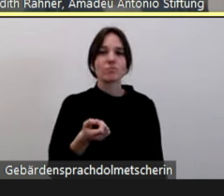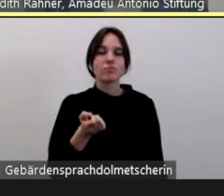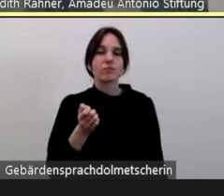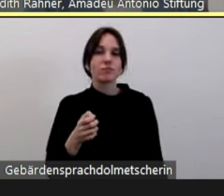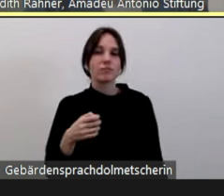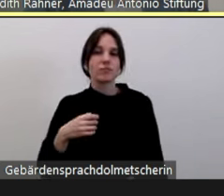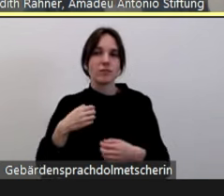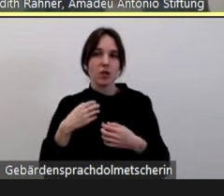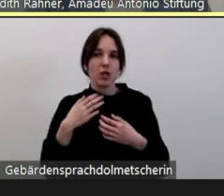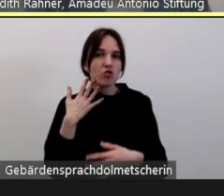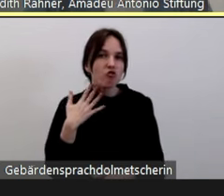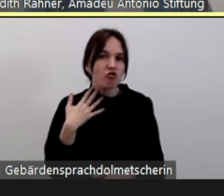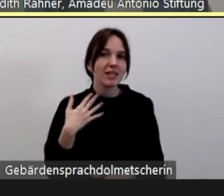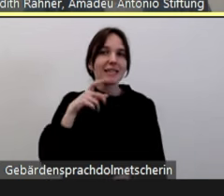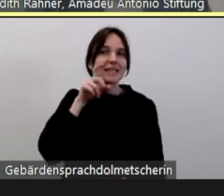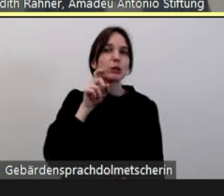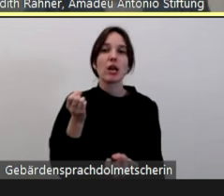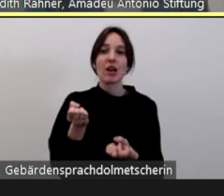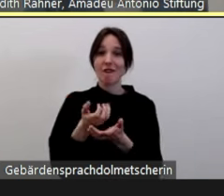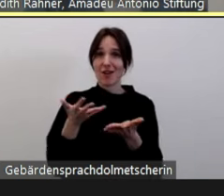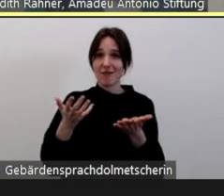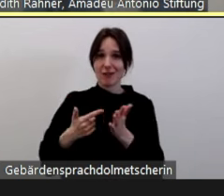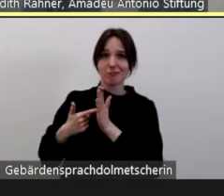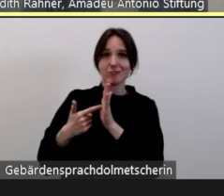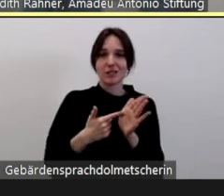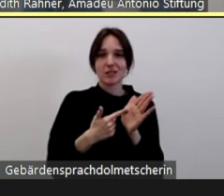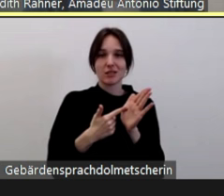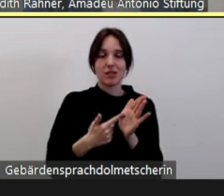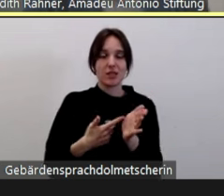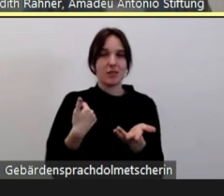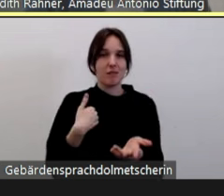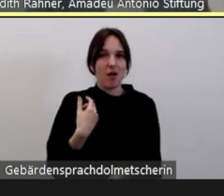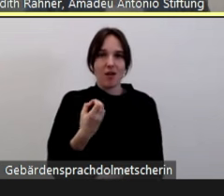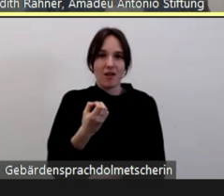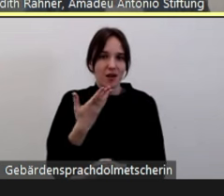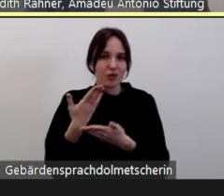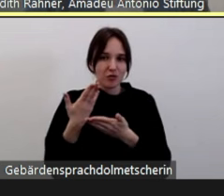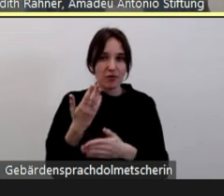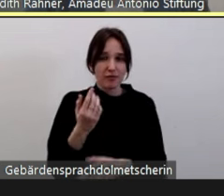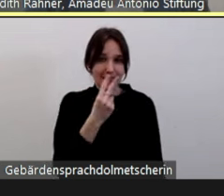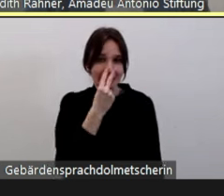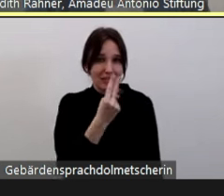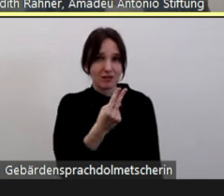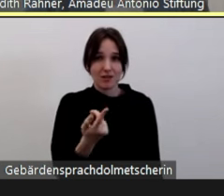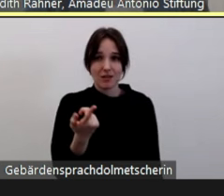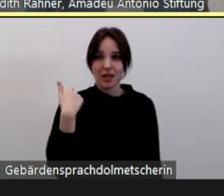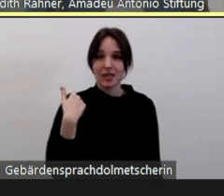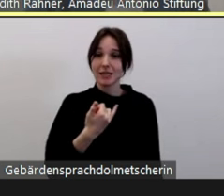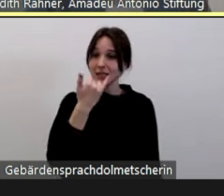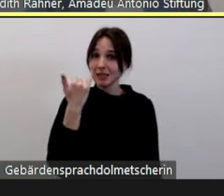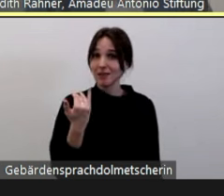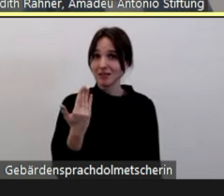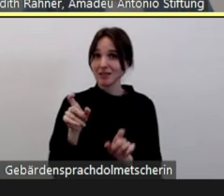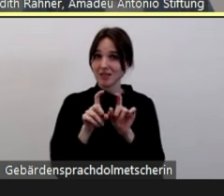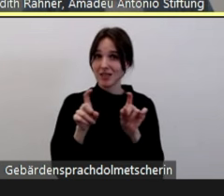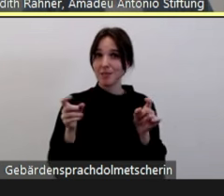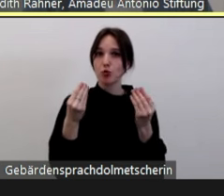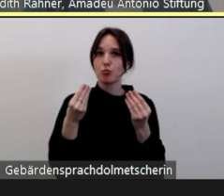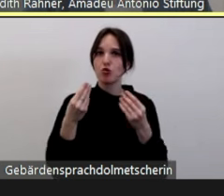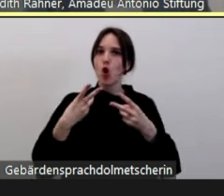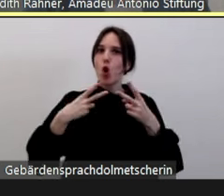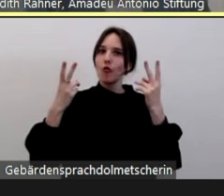betroffen waren. Und das wird uns natürlich auch nicht verwundern, wenn wir uns angucken, wie im letzten Jahr zu diesen Themen auch öffentlich